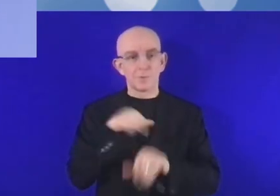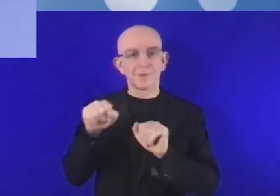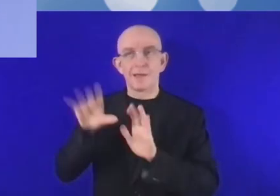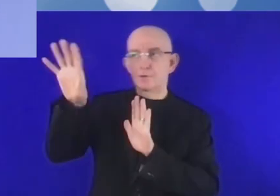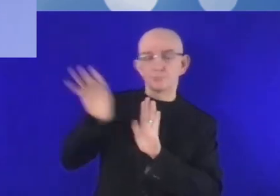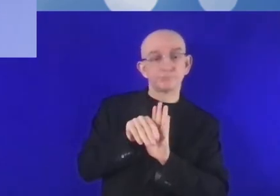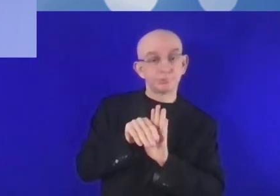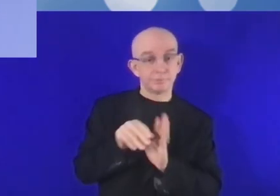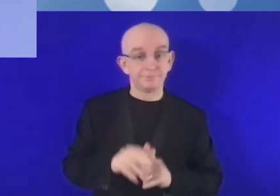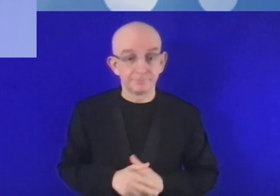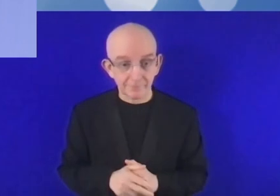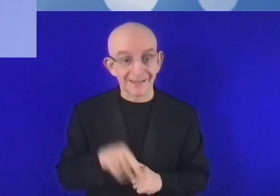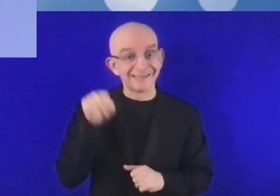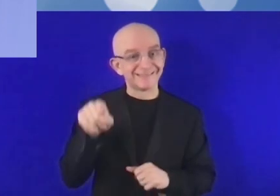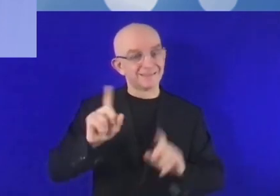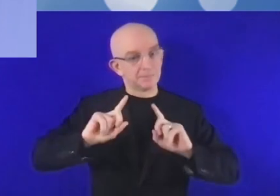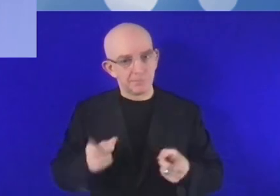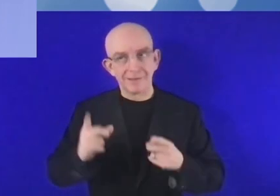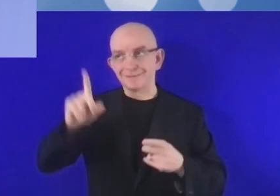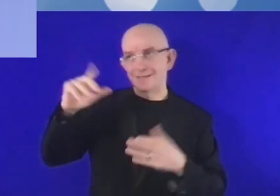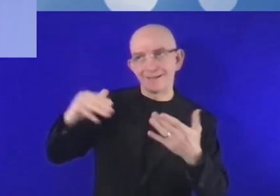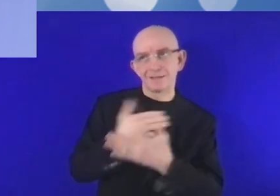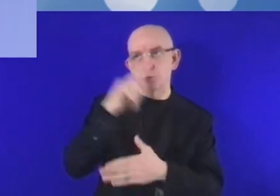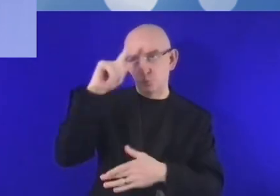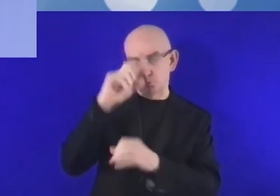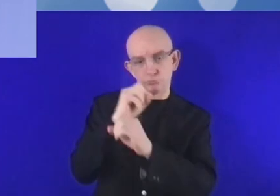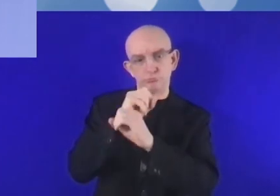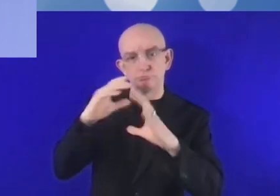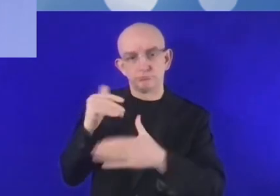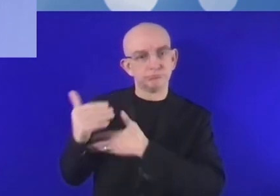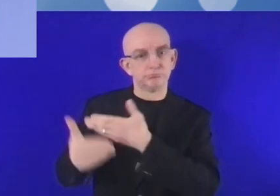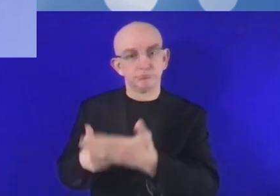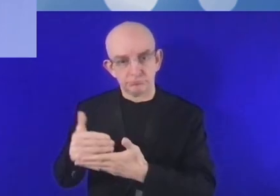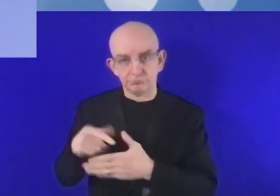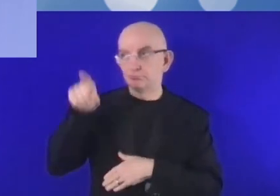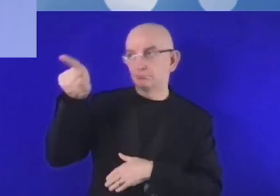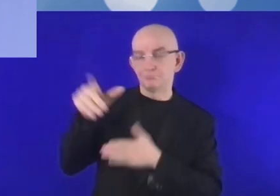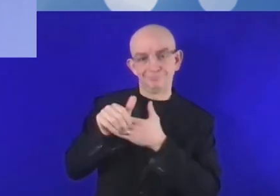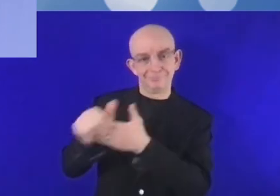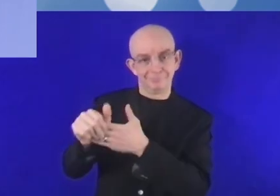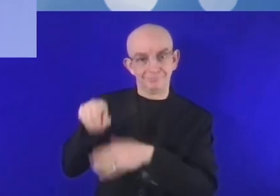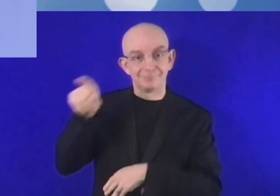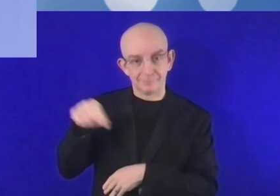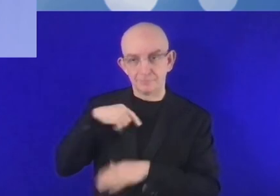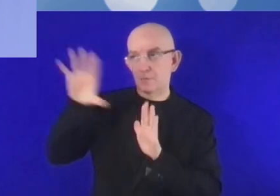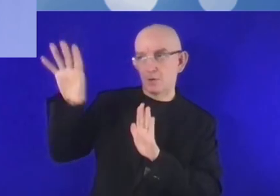sens. Nous avons besoin de modifier notre mentalité, notre façon de penser, notre façon de réfléchir. Nous avons besoin